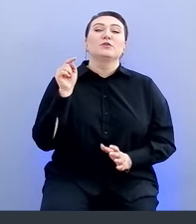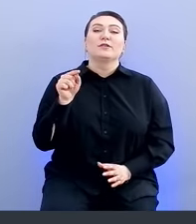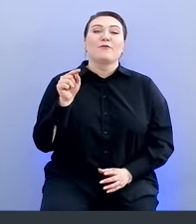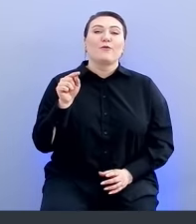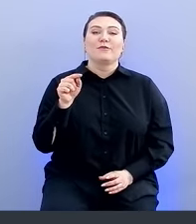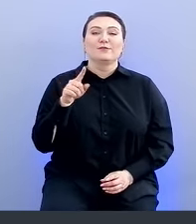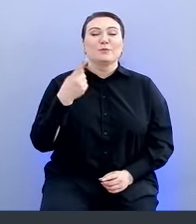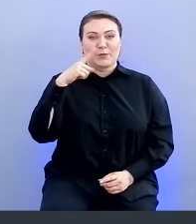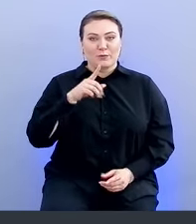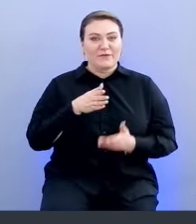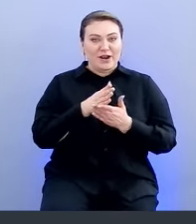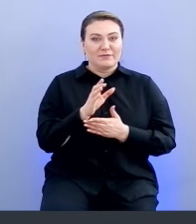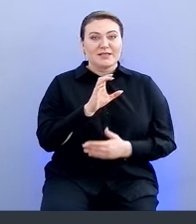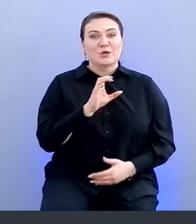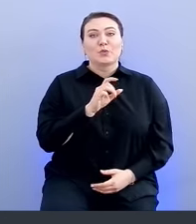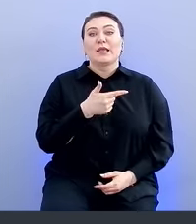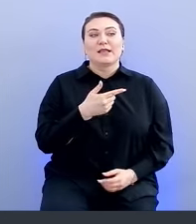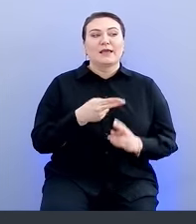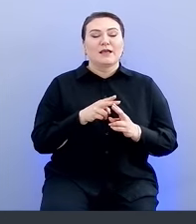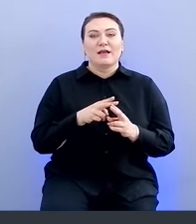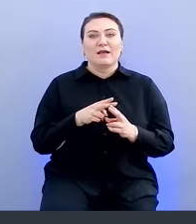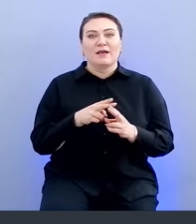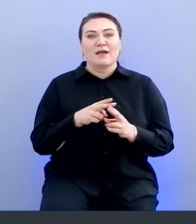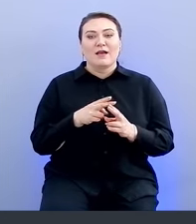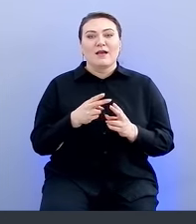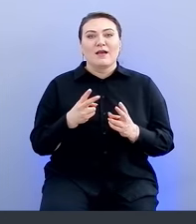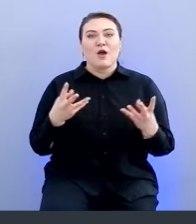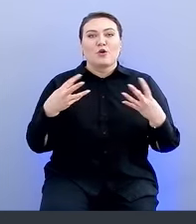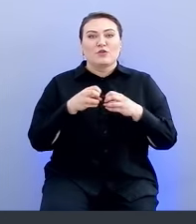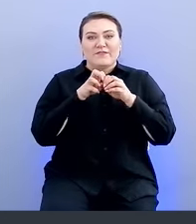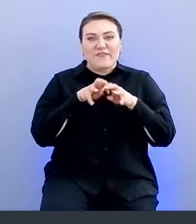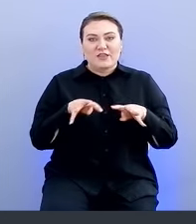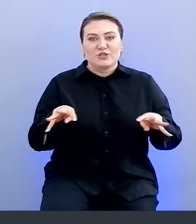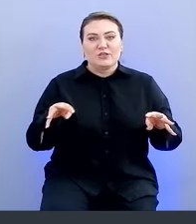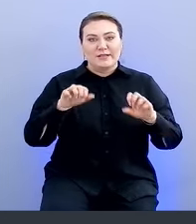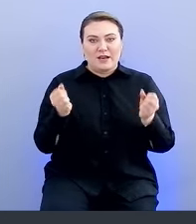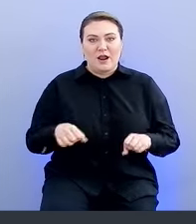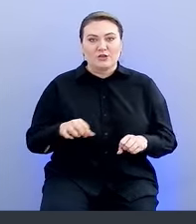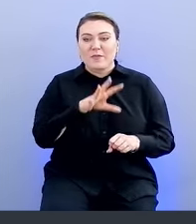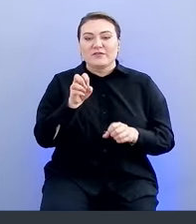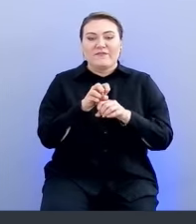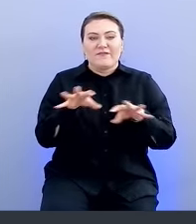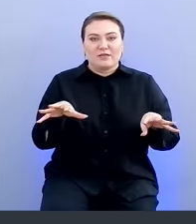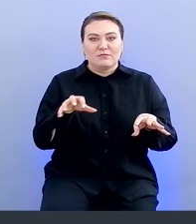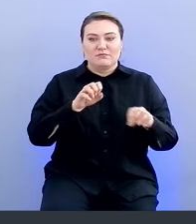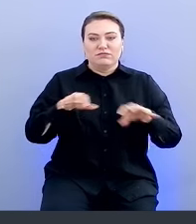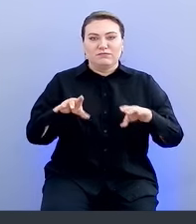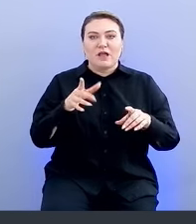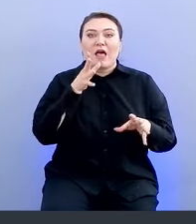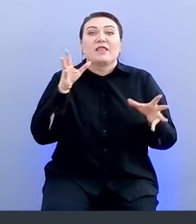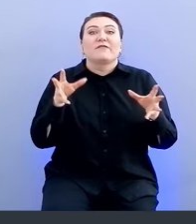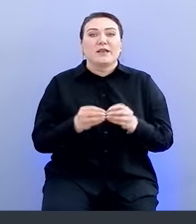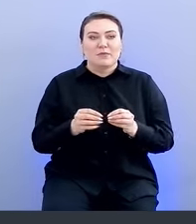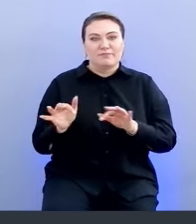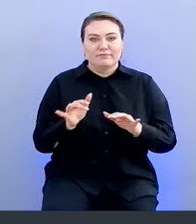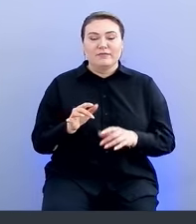что мы придумали в рамках секрет-гита – это кросс-веточный триаж. Триаж по всем веткам одновременно. Что это